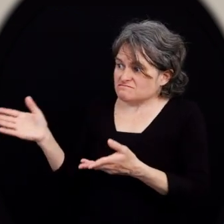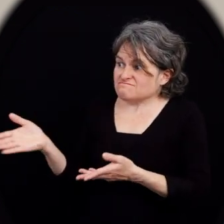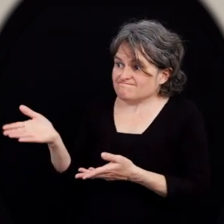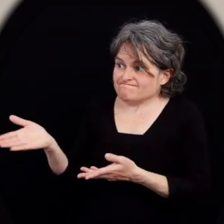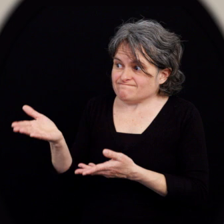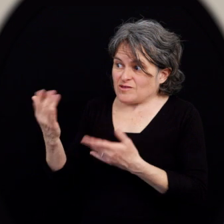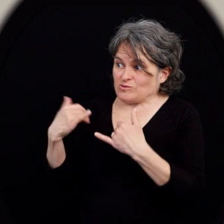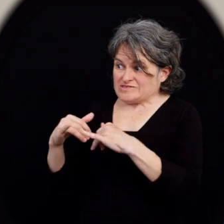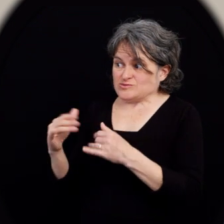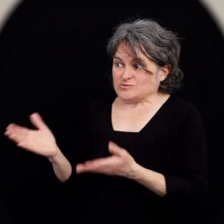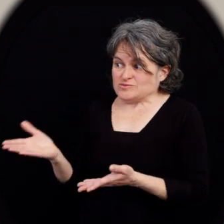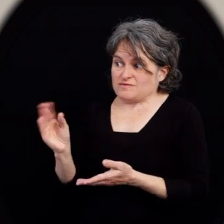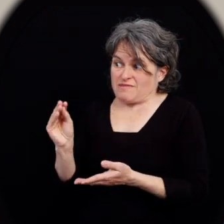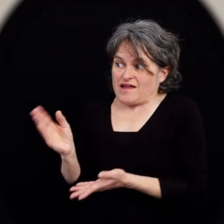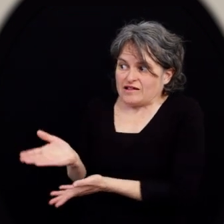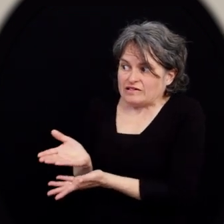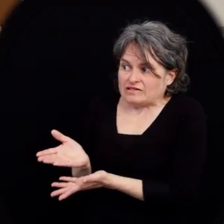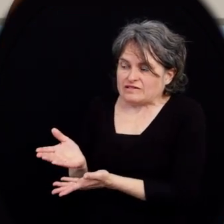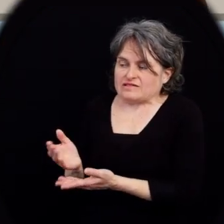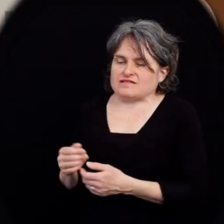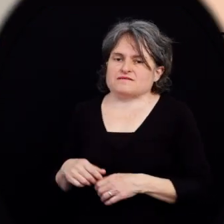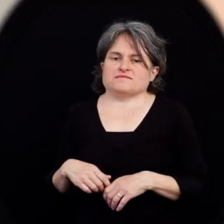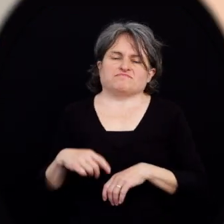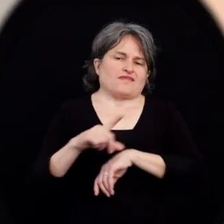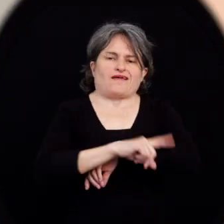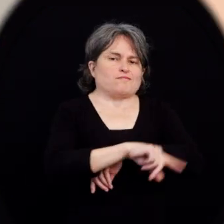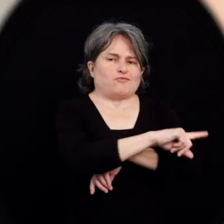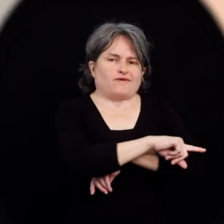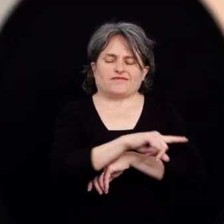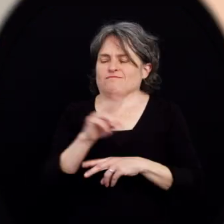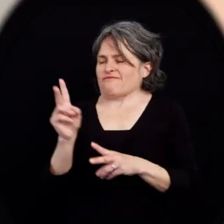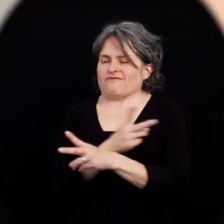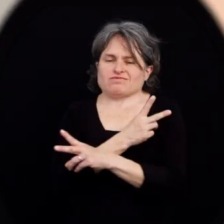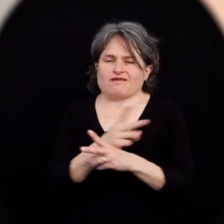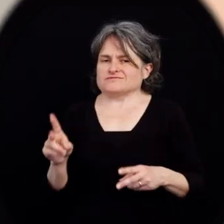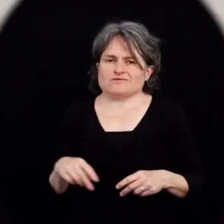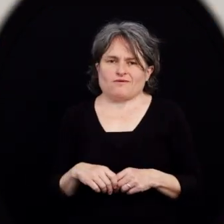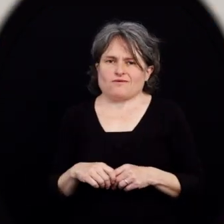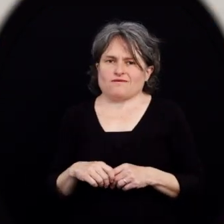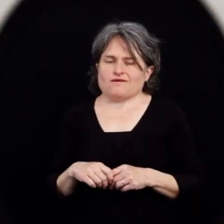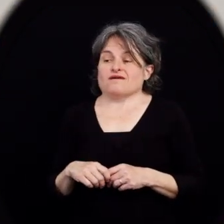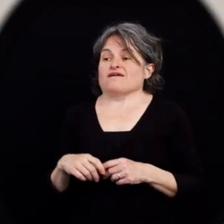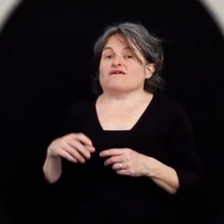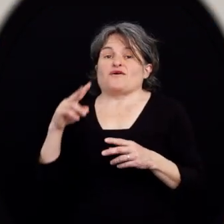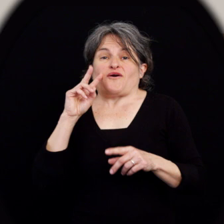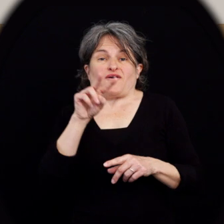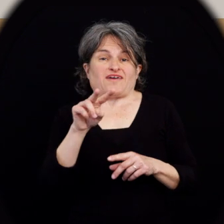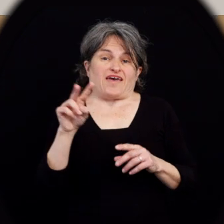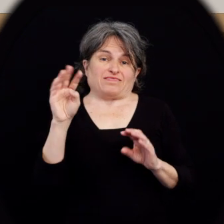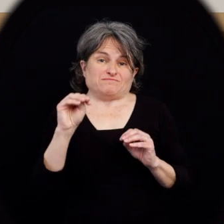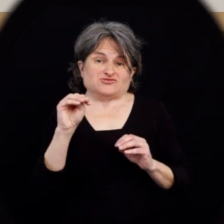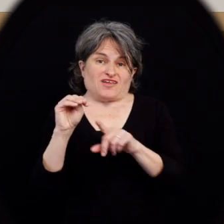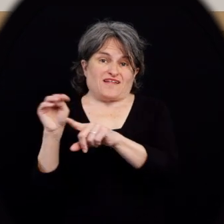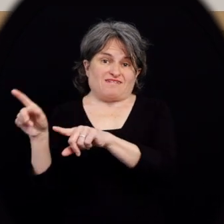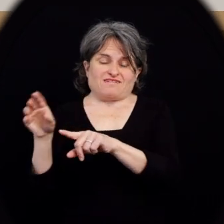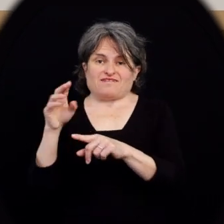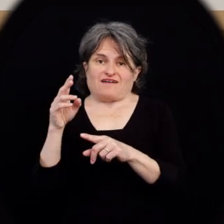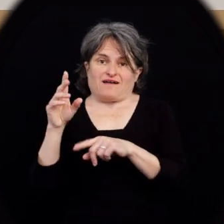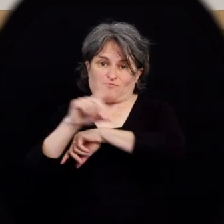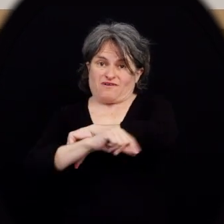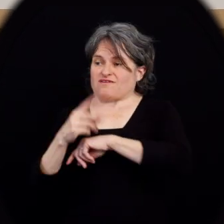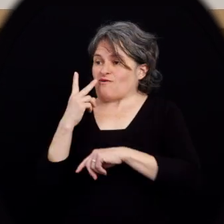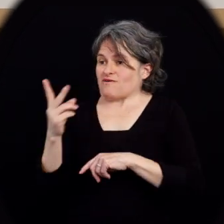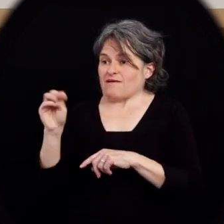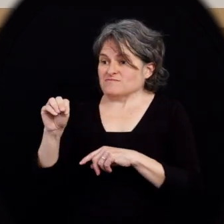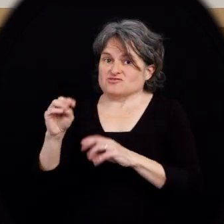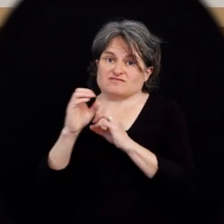Michelle regarde sa fille pour qu'elle poursuive la conversation avec l'employé. Ne tenons pas compte de ce geste et ne regardant